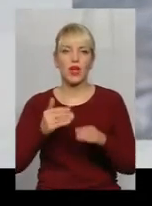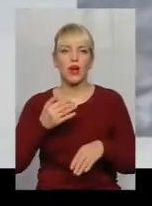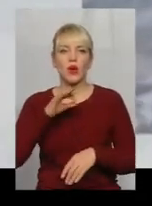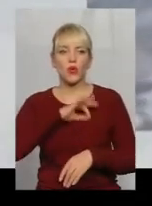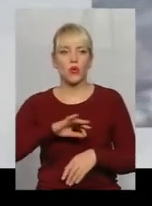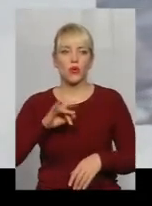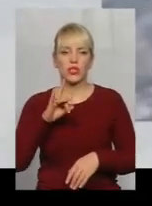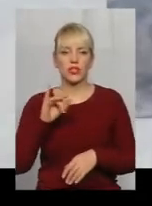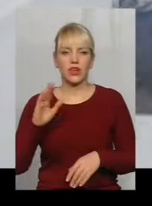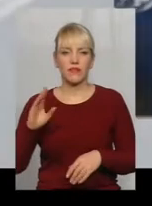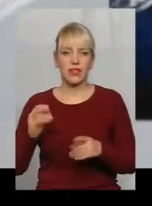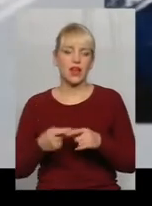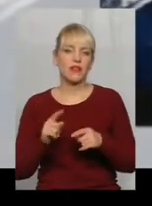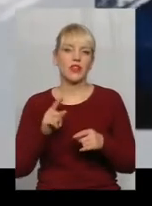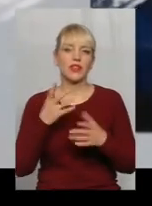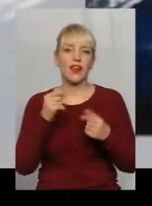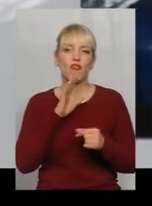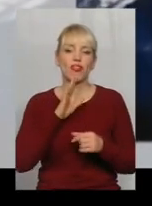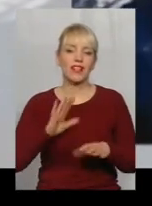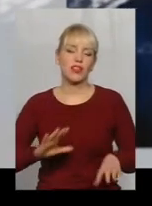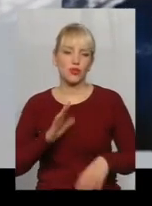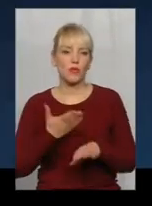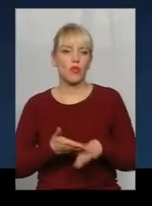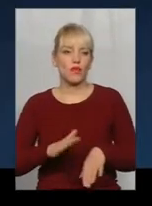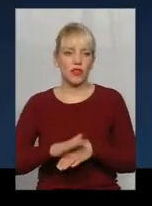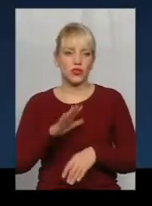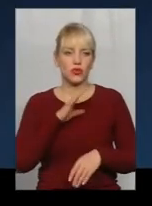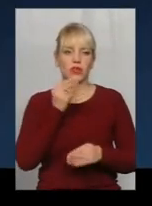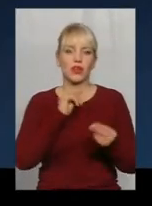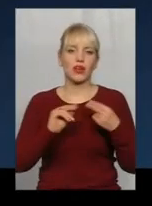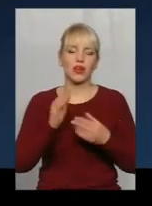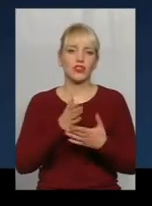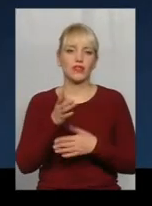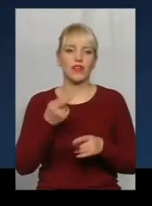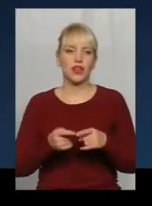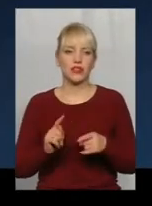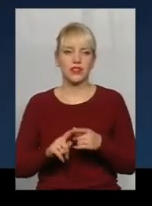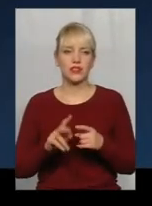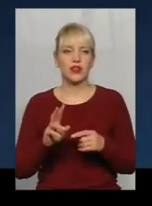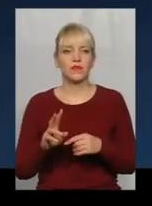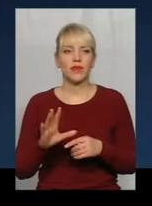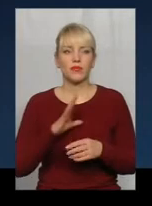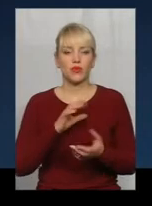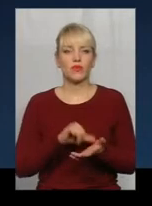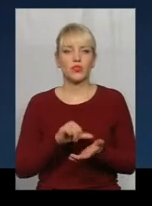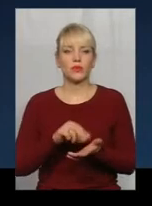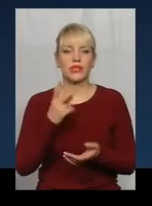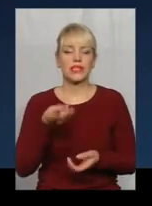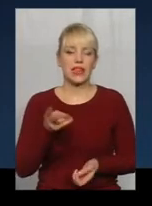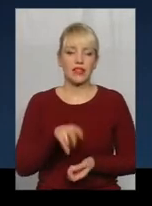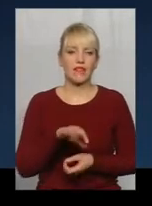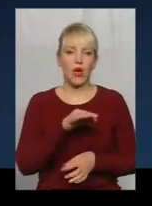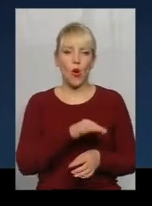тренується, а не народилася, за словами спортсменки, було важко. Найкращий варіант – звісно, був виступати за дві області.